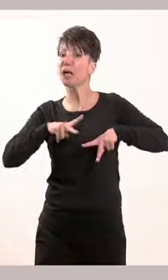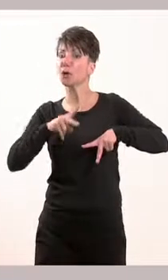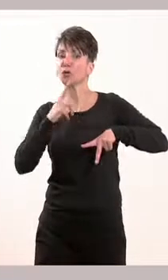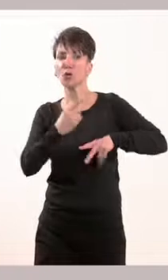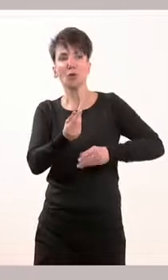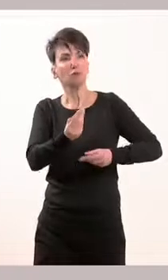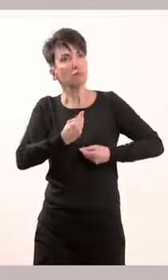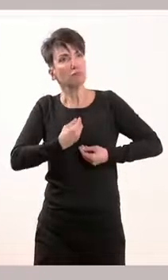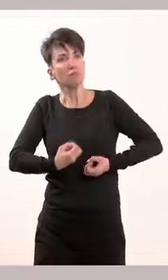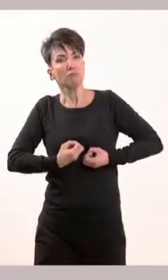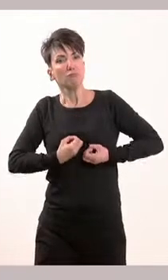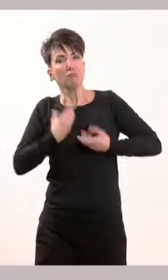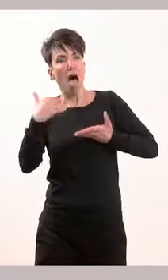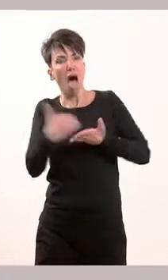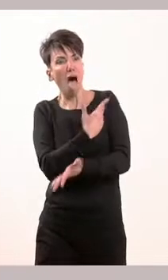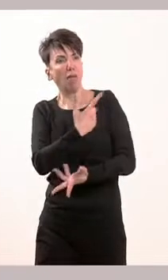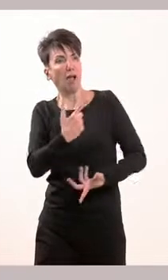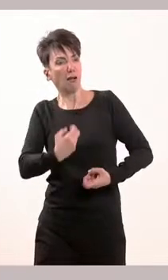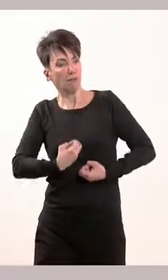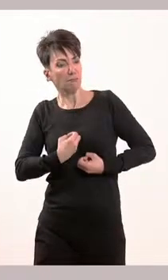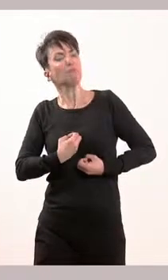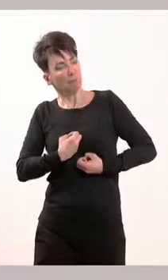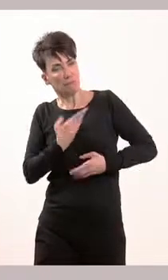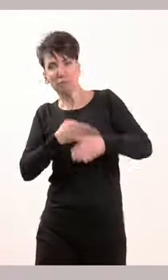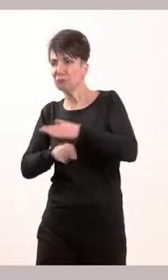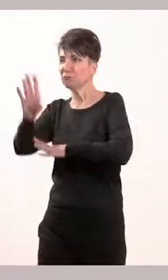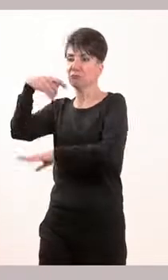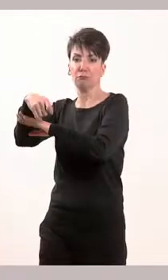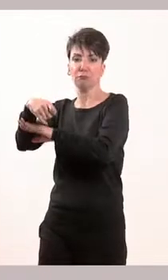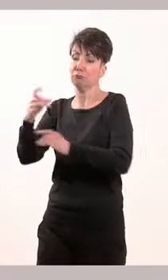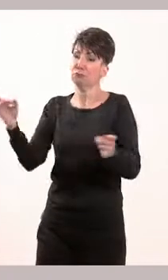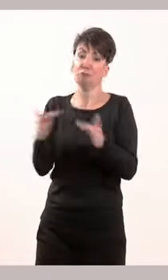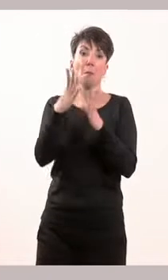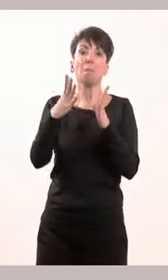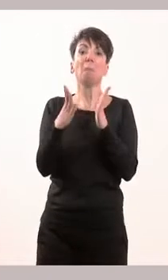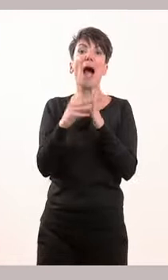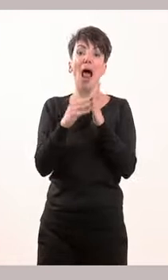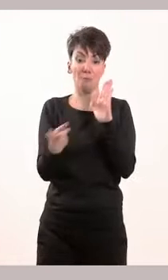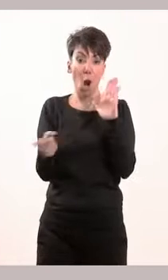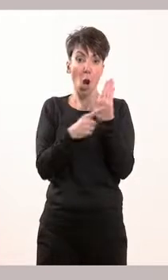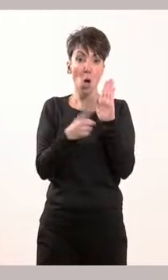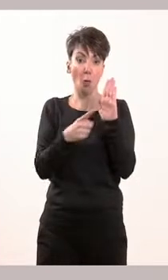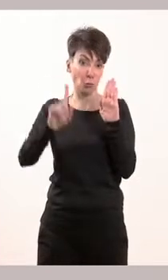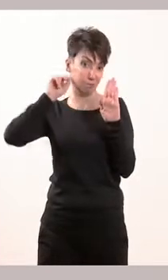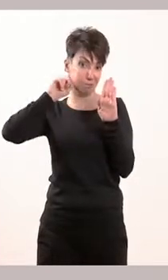με κανόνες, όταν οι πολίτες παραβιάζουν παιδιά τους νόμους, παραβαίνουν τους κανόνες